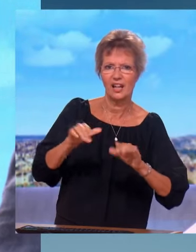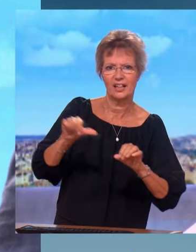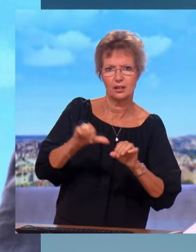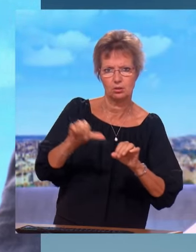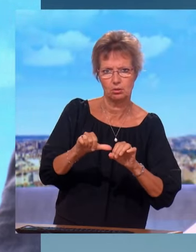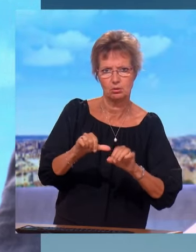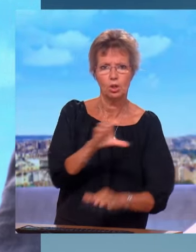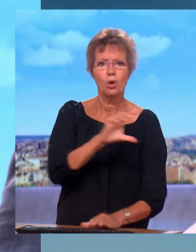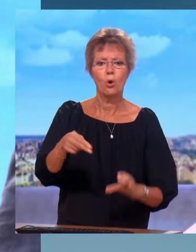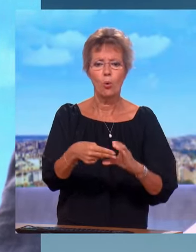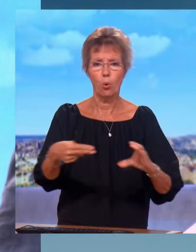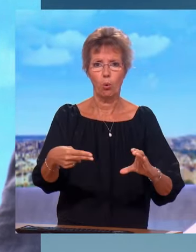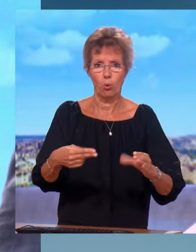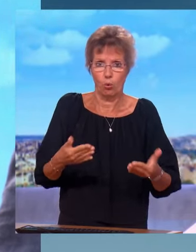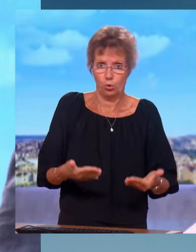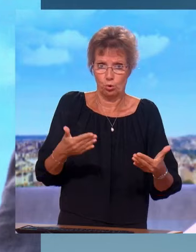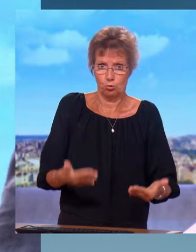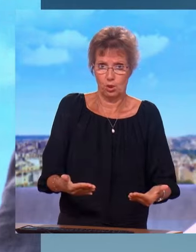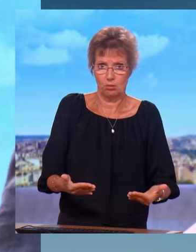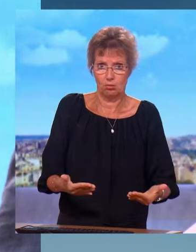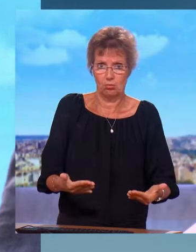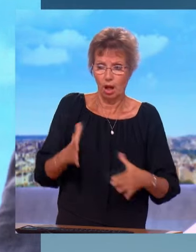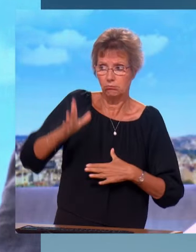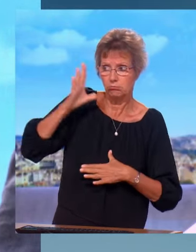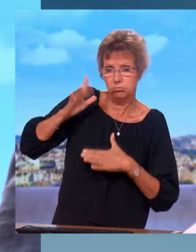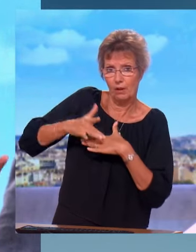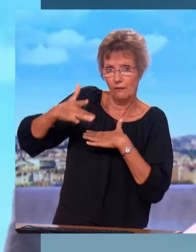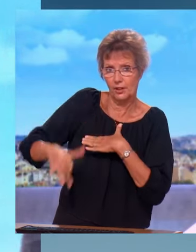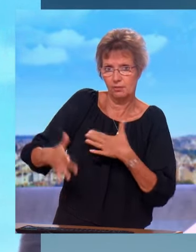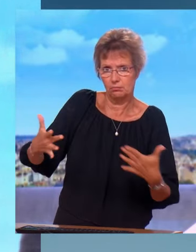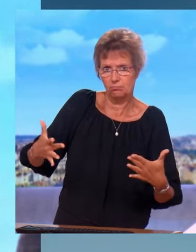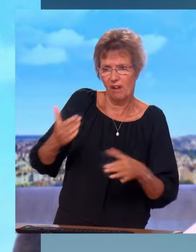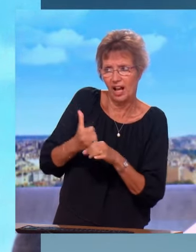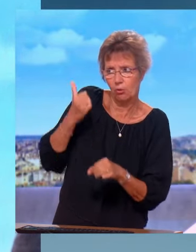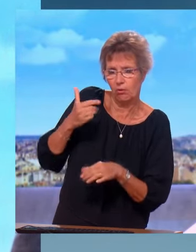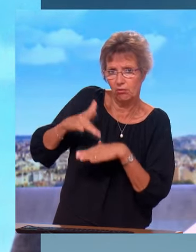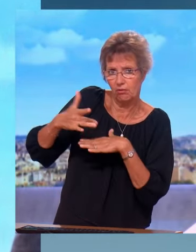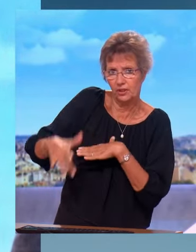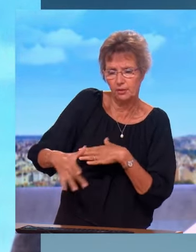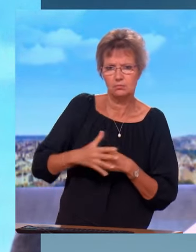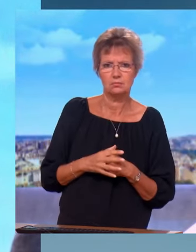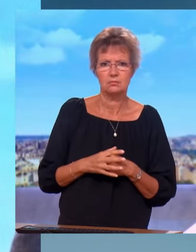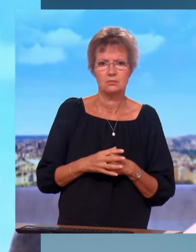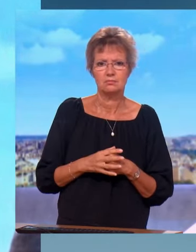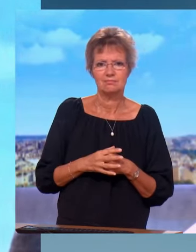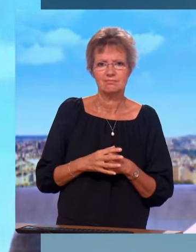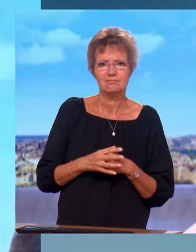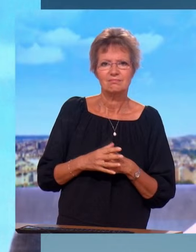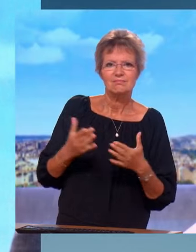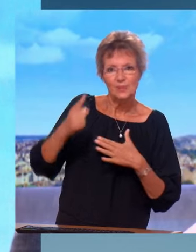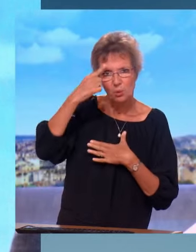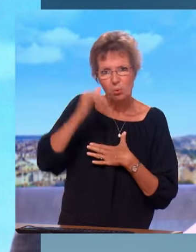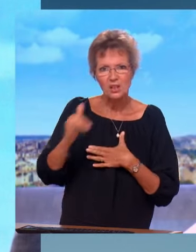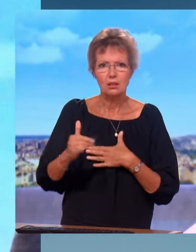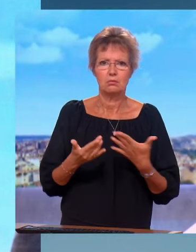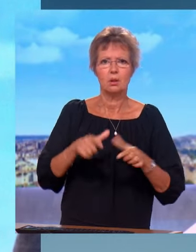euros dont on parle aujourd'hui, ils l'ont déjà fait, voilà quelques années, enfin voilà un peu plus d'un an. Il faut savoir que ça concernait les salariés, quelqu